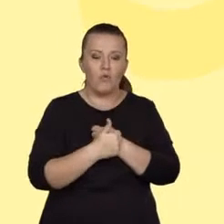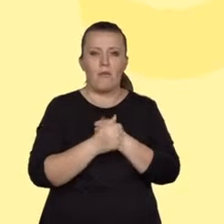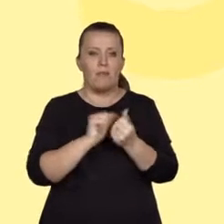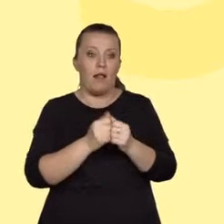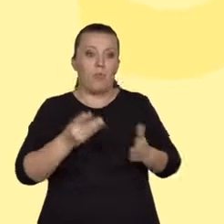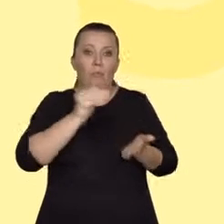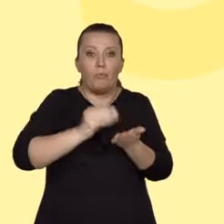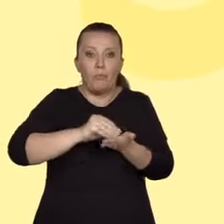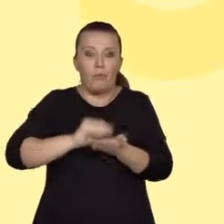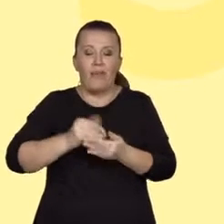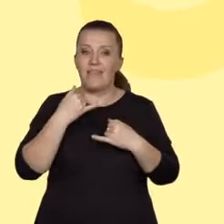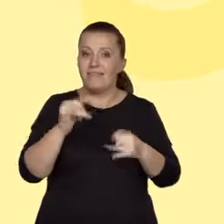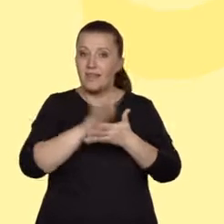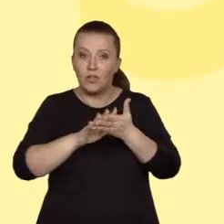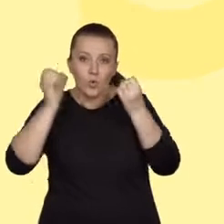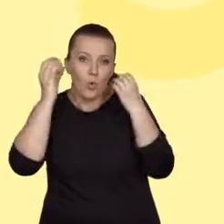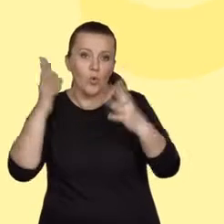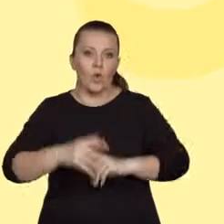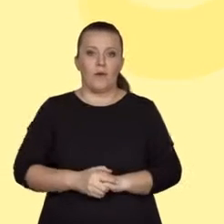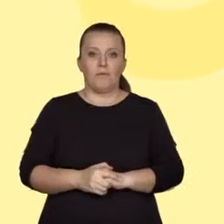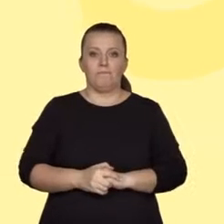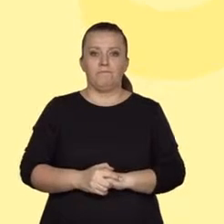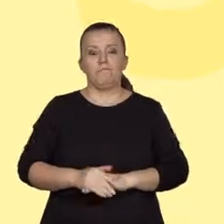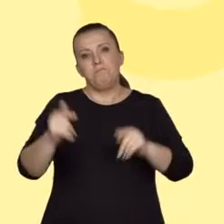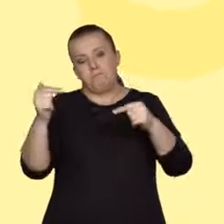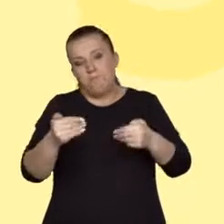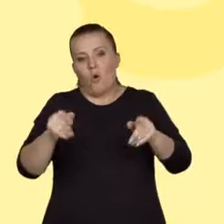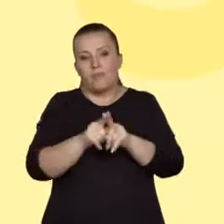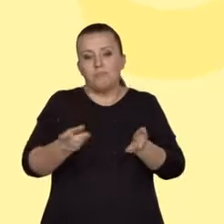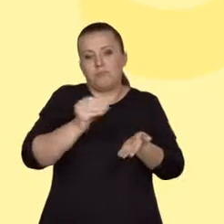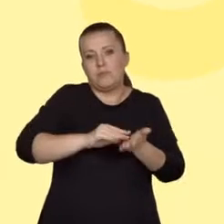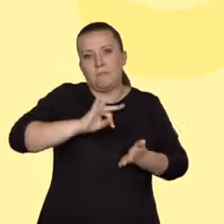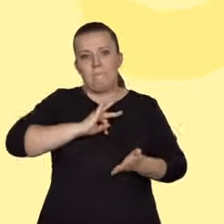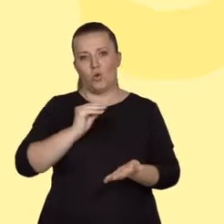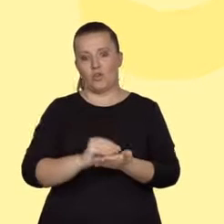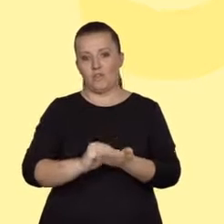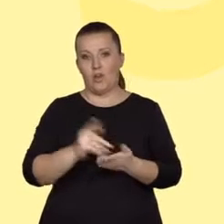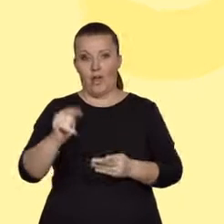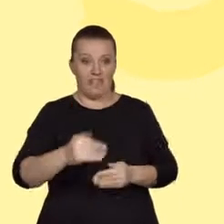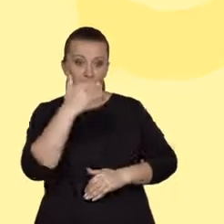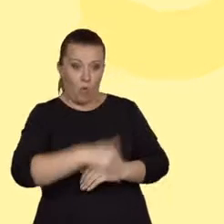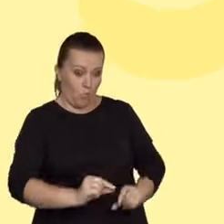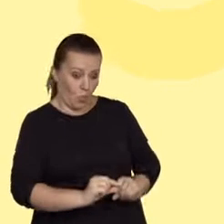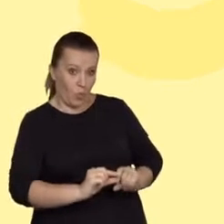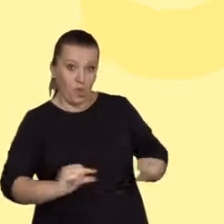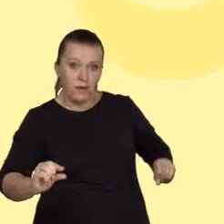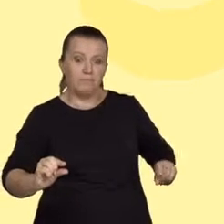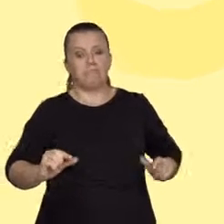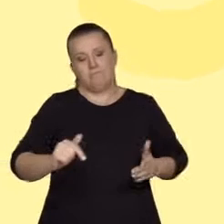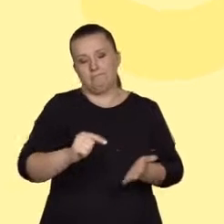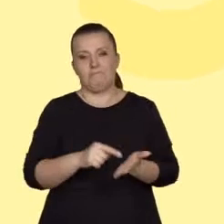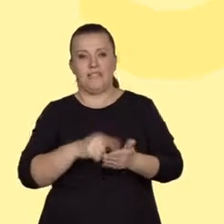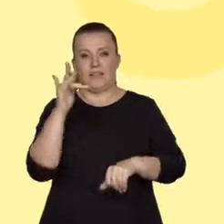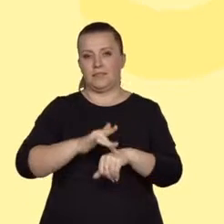podeprzeć naszą argumentację, możemy odwołać do własnych doświadczeń, wreszcie zakończyć tekst błyskotliwą, metaforyczną lub patetyczną puentą.